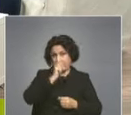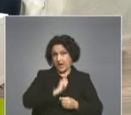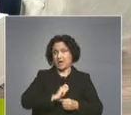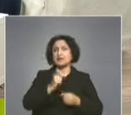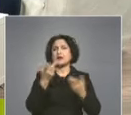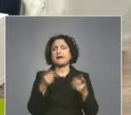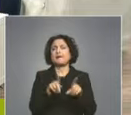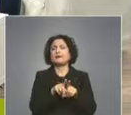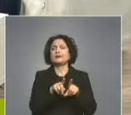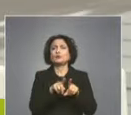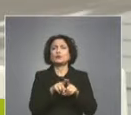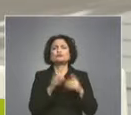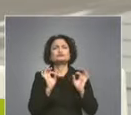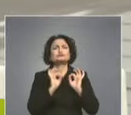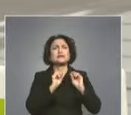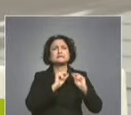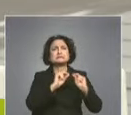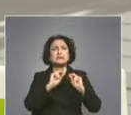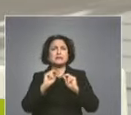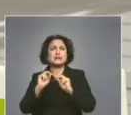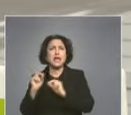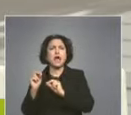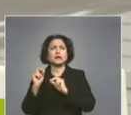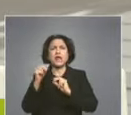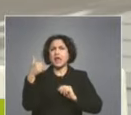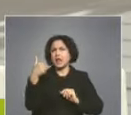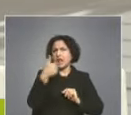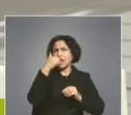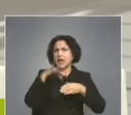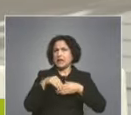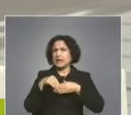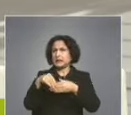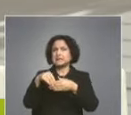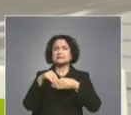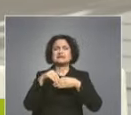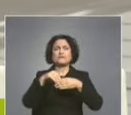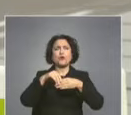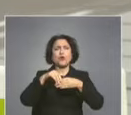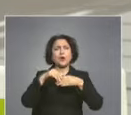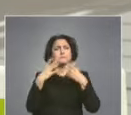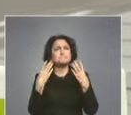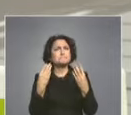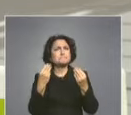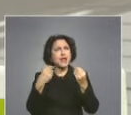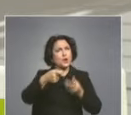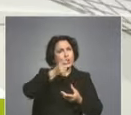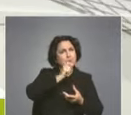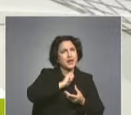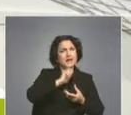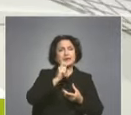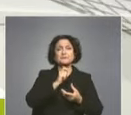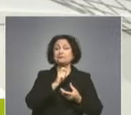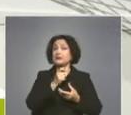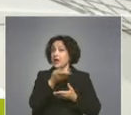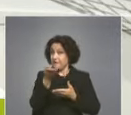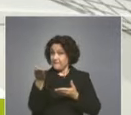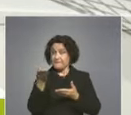различни лъркшопи, като лидерство, развитие на меки умения. Да, беше доста интересно. Били сте на стажове във